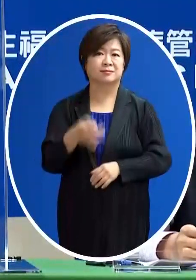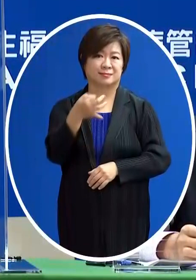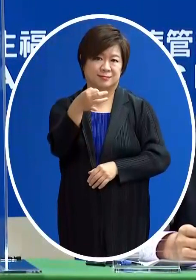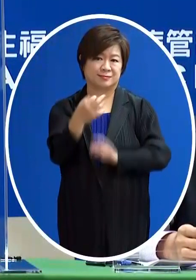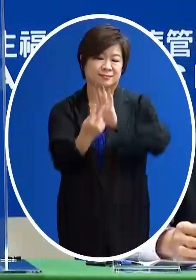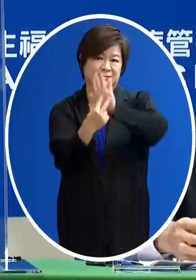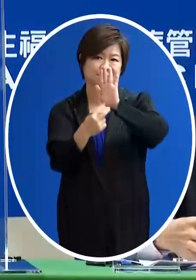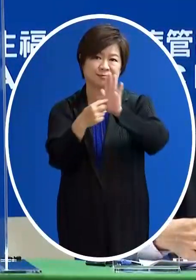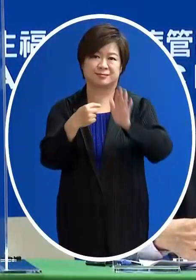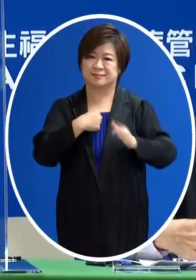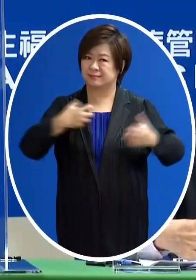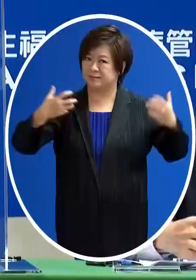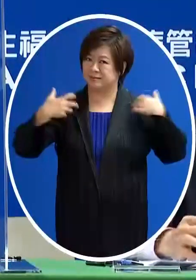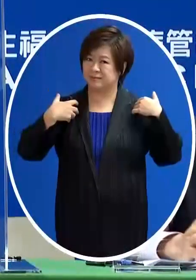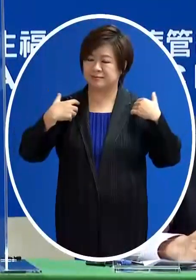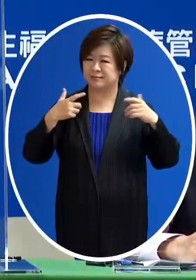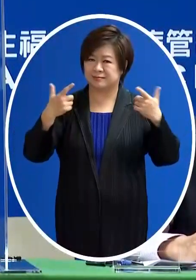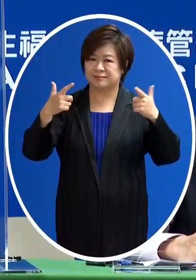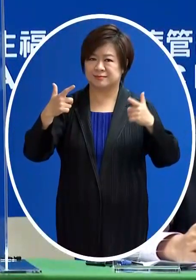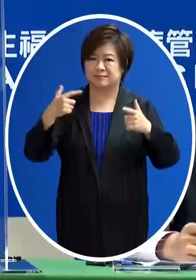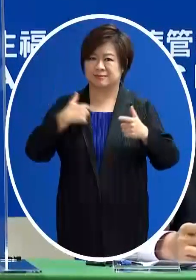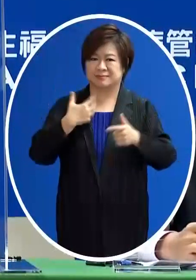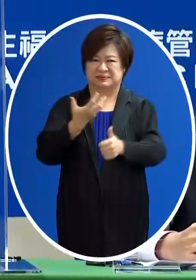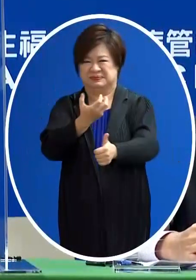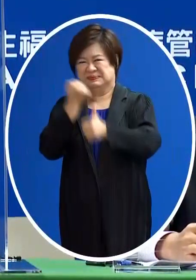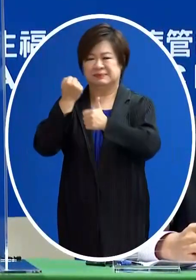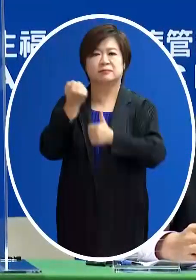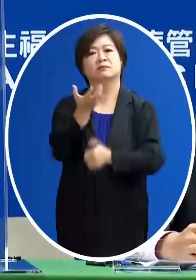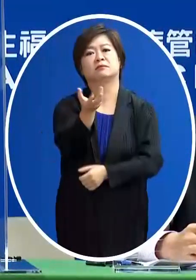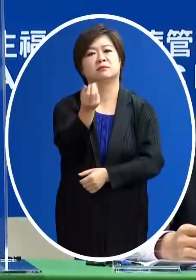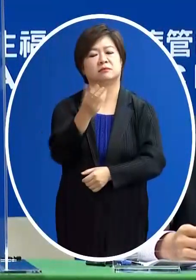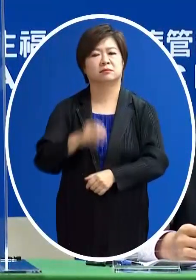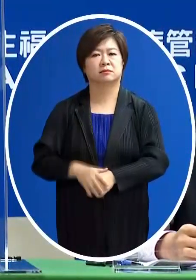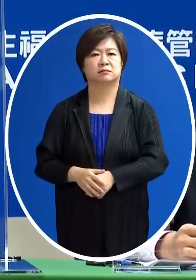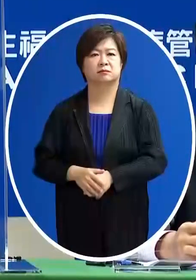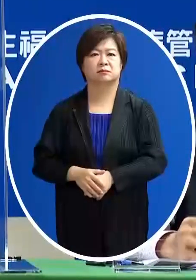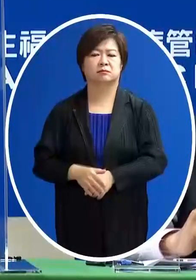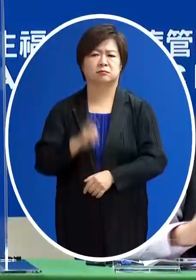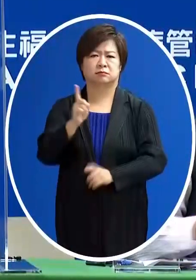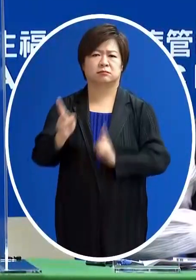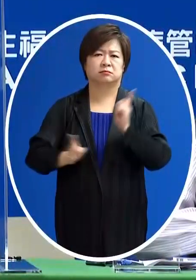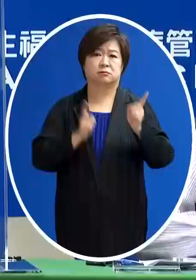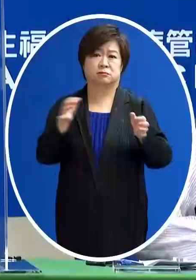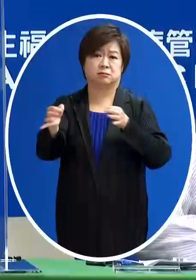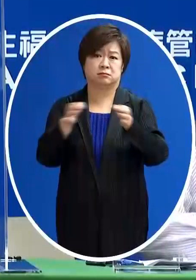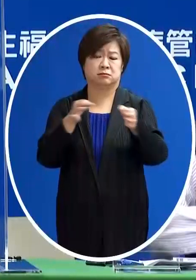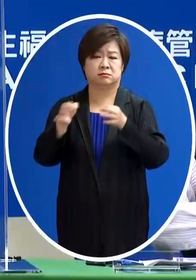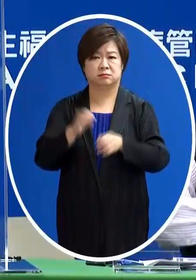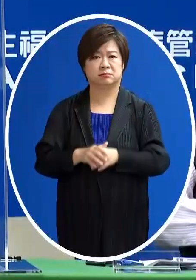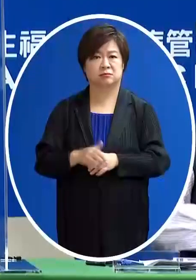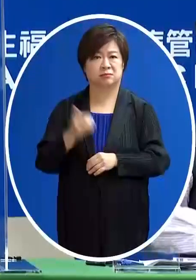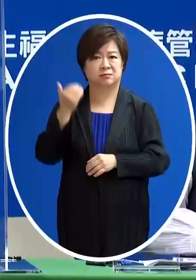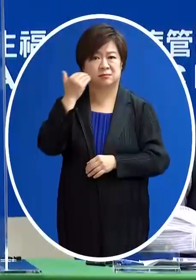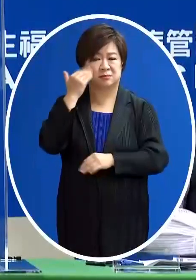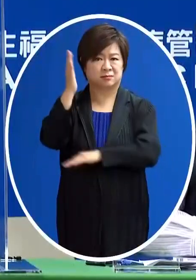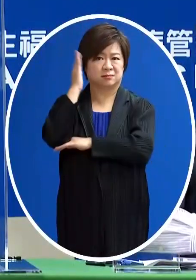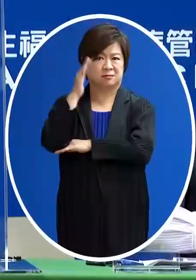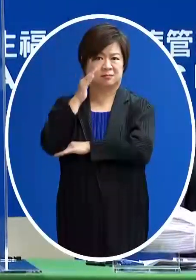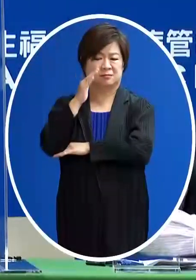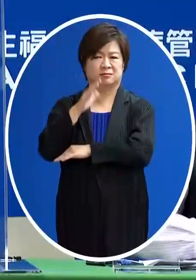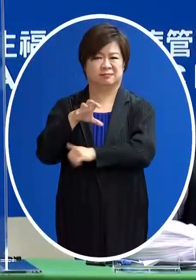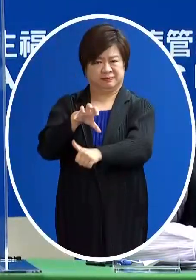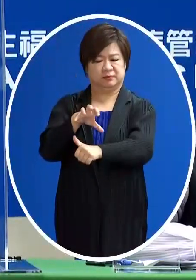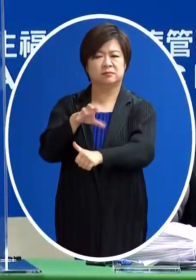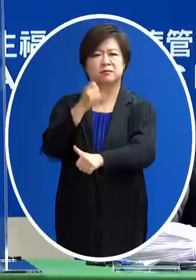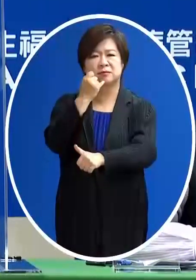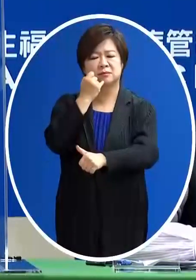我們並沒有徵用我們並沒有徵用 那如果徵用 那當然可以考慮各方面的一個商業的條